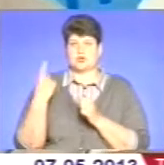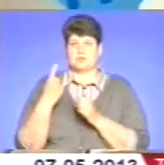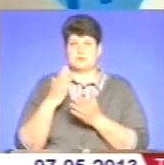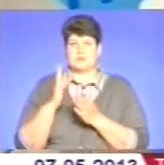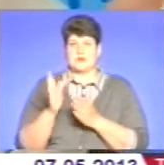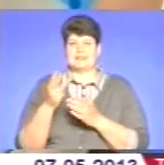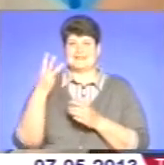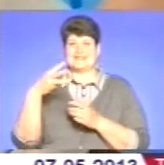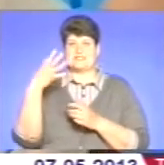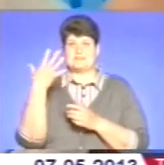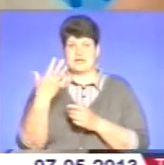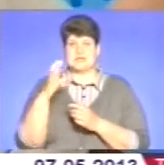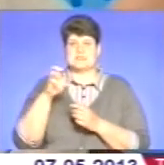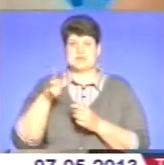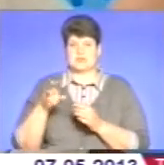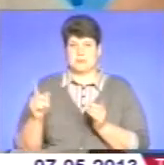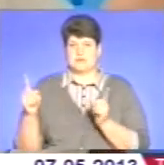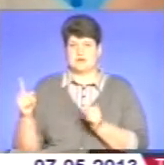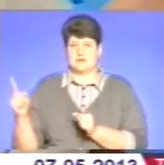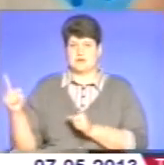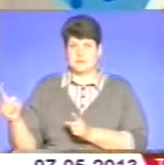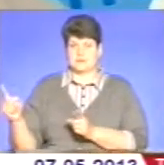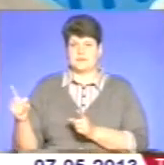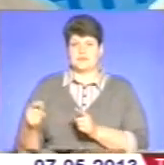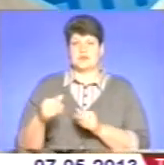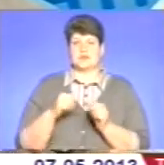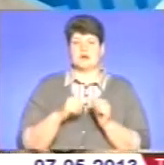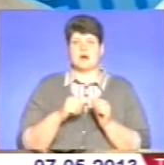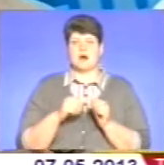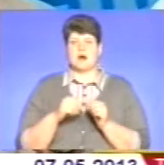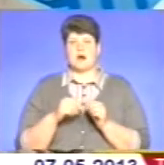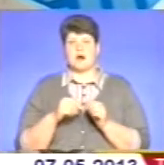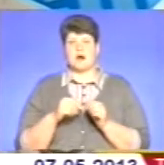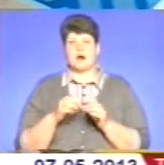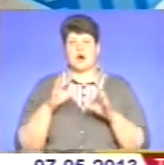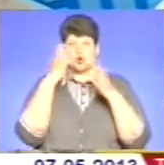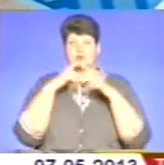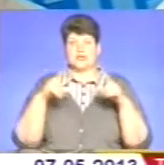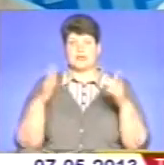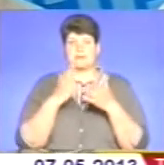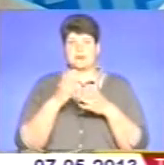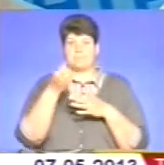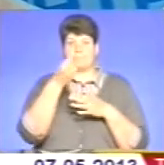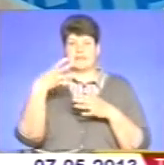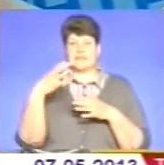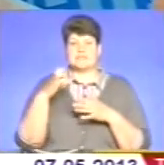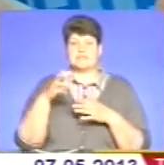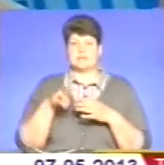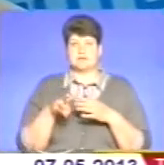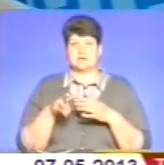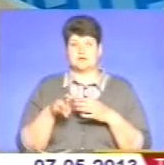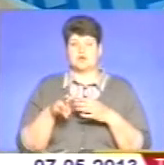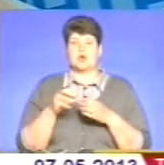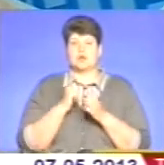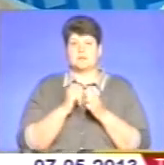35 сантиметрів і 60 ширини, а рушник має 15 метрів. Кожна область має 35 на 60, де має вишити